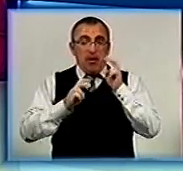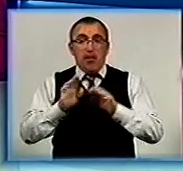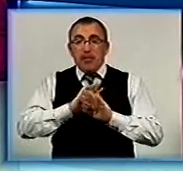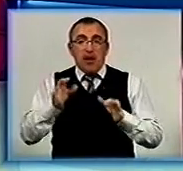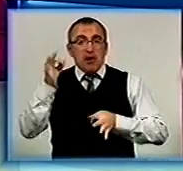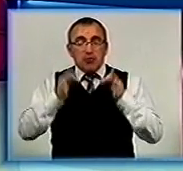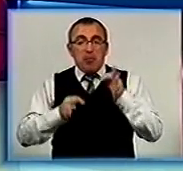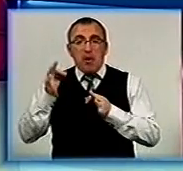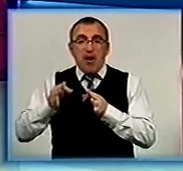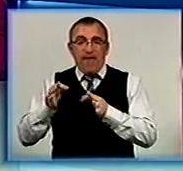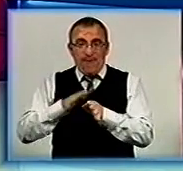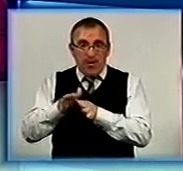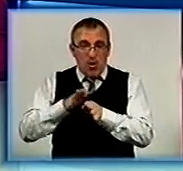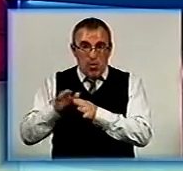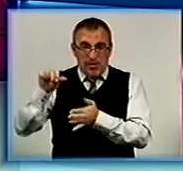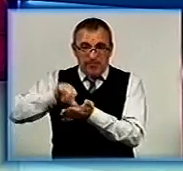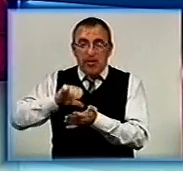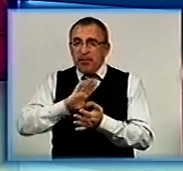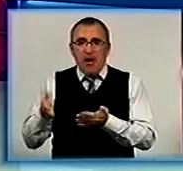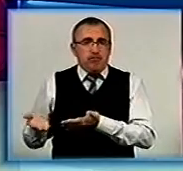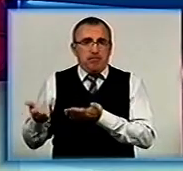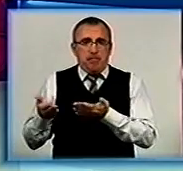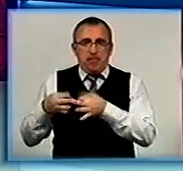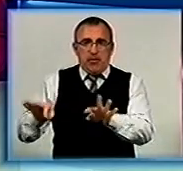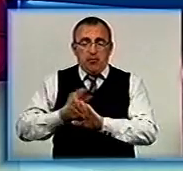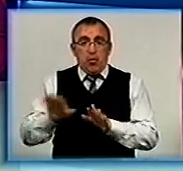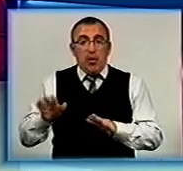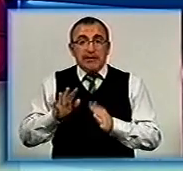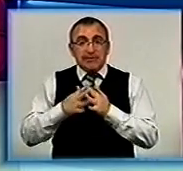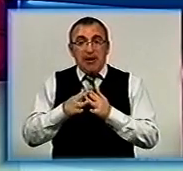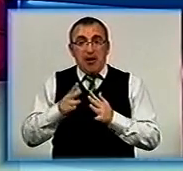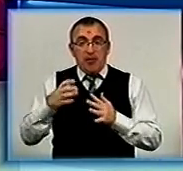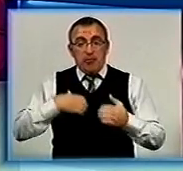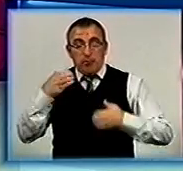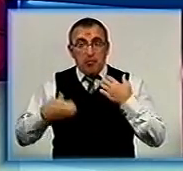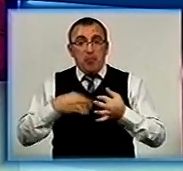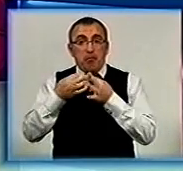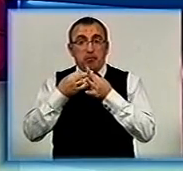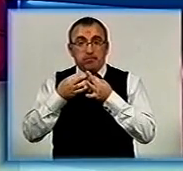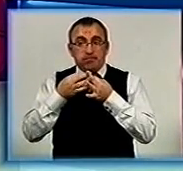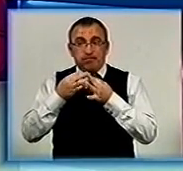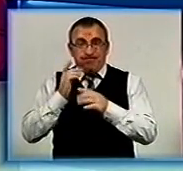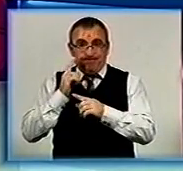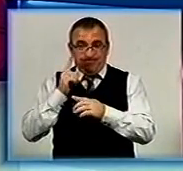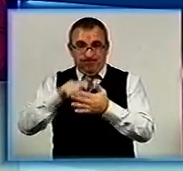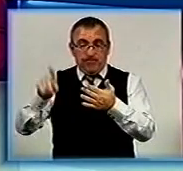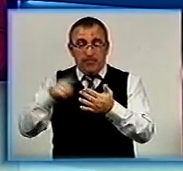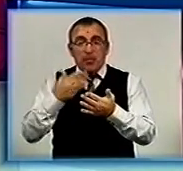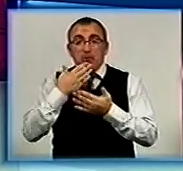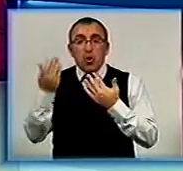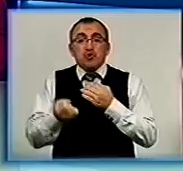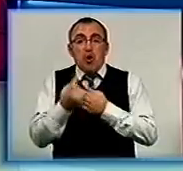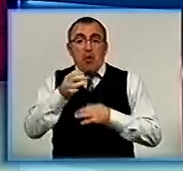ані судових виконавців до врожаю не підпускають. Селяни побоюються, що їх позбавлять єдину джерела прибутку. У конфлікті